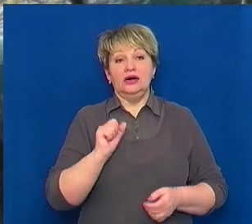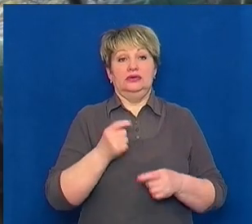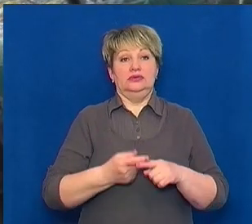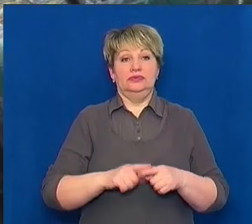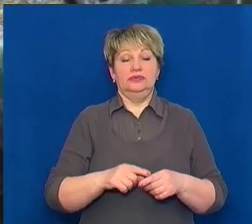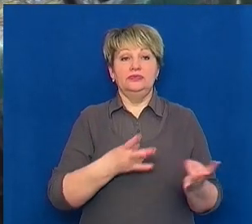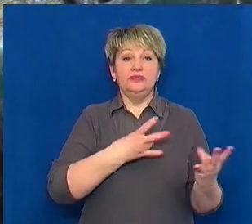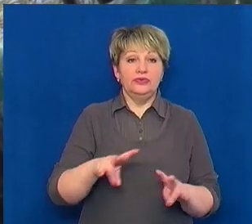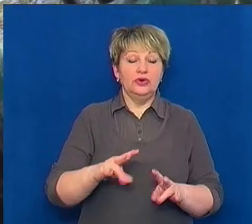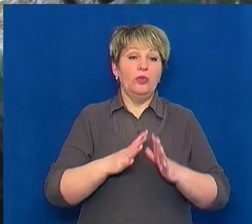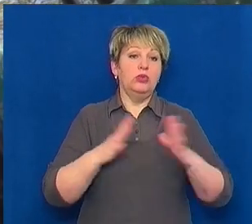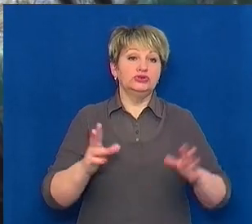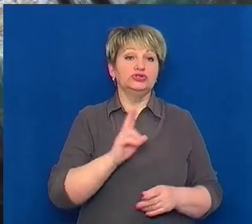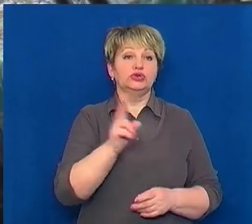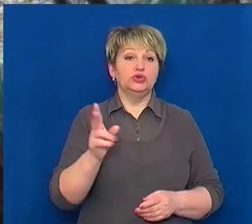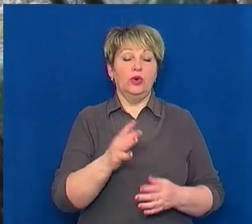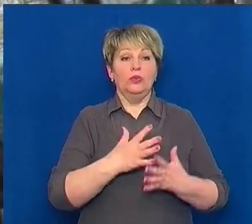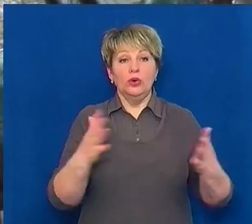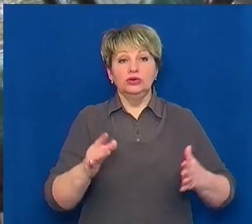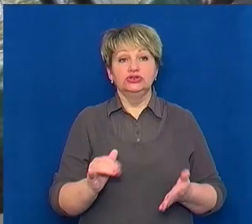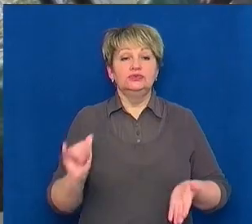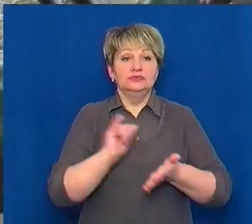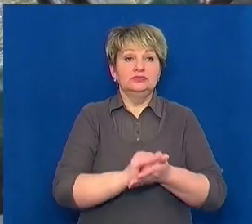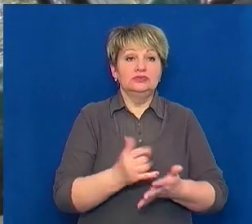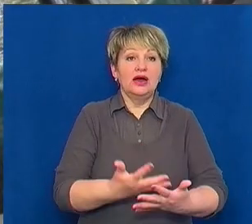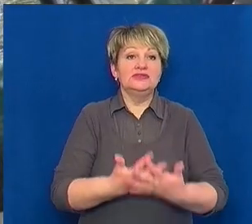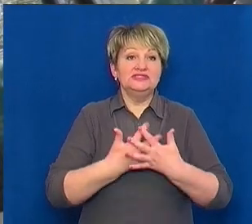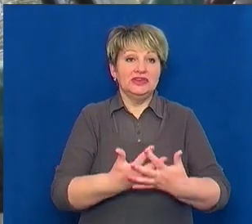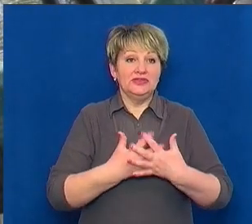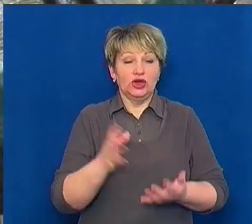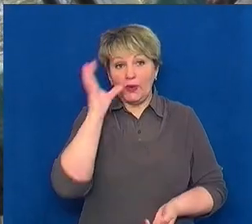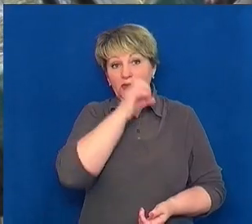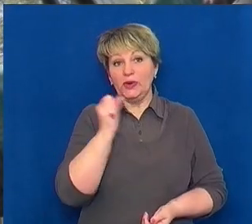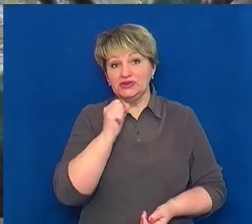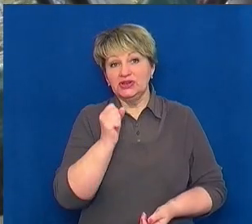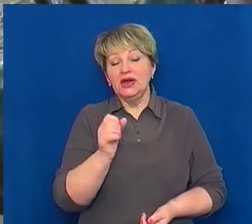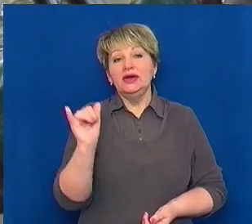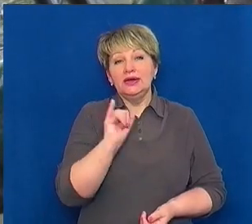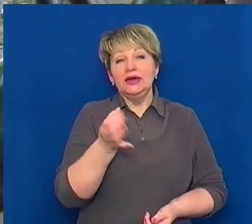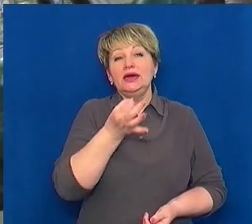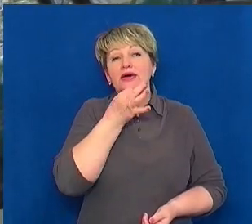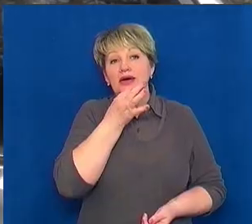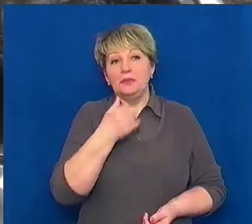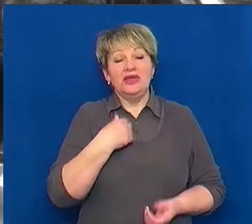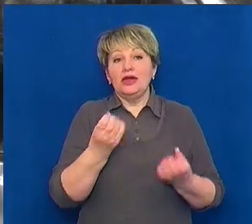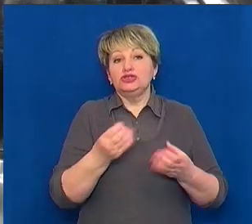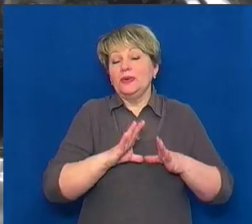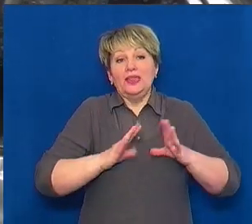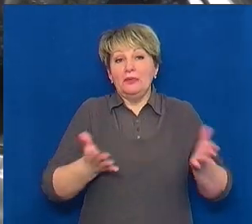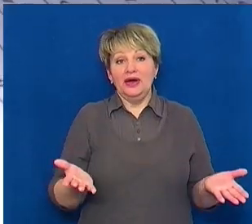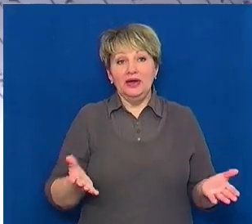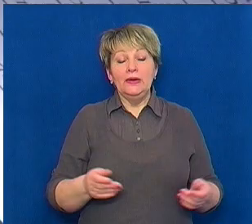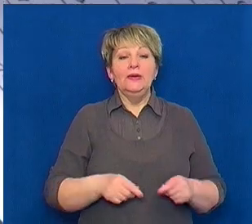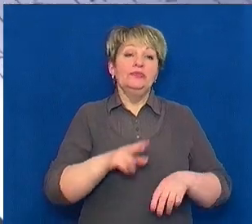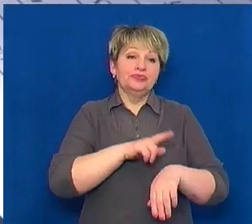світками, а вони ставлять світки під ніч і раненькою мене ще й немає. Інспектори